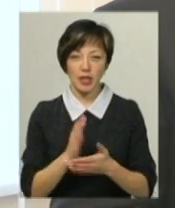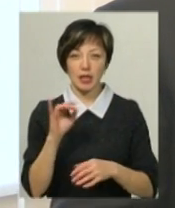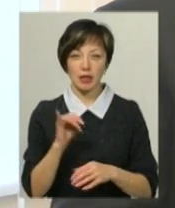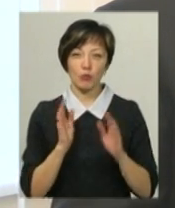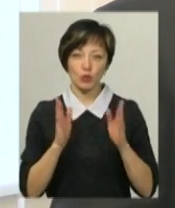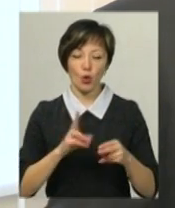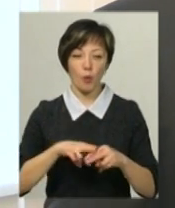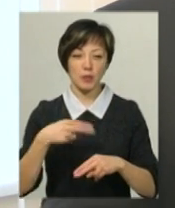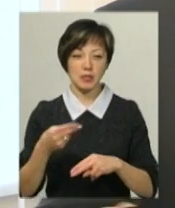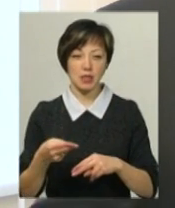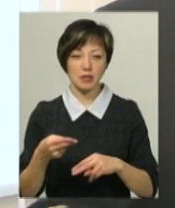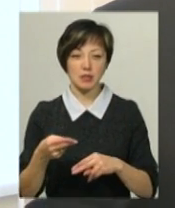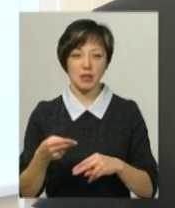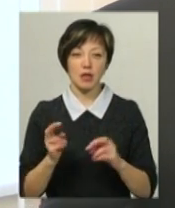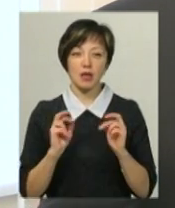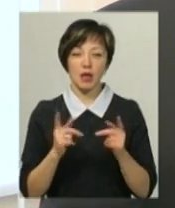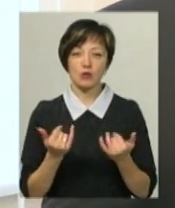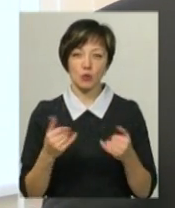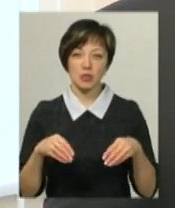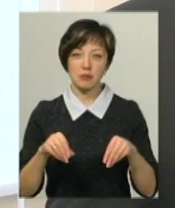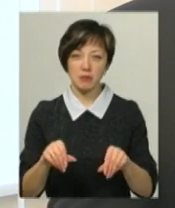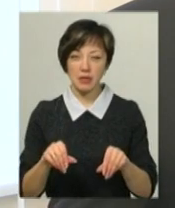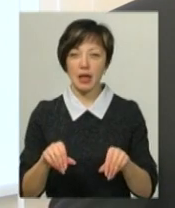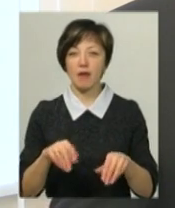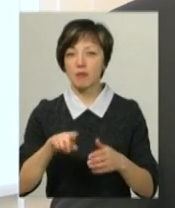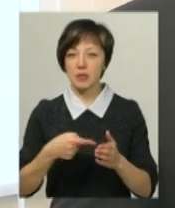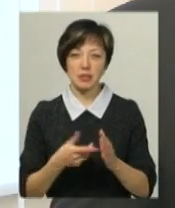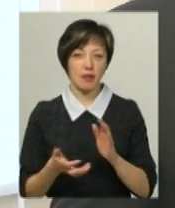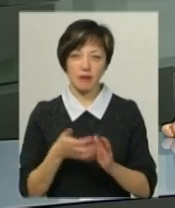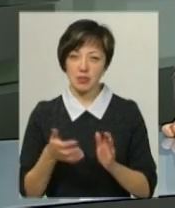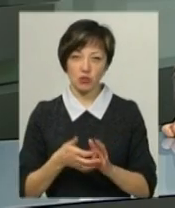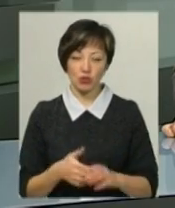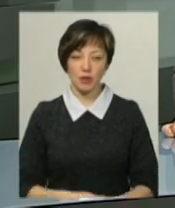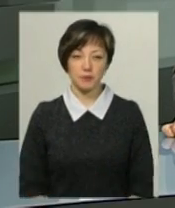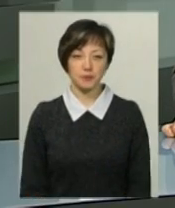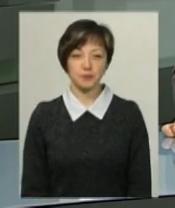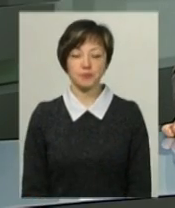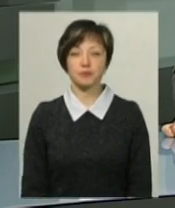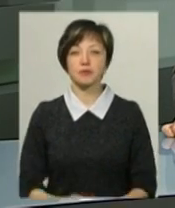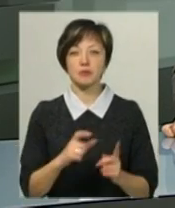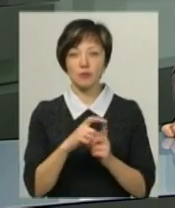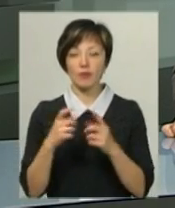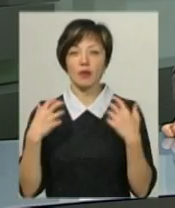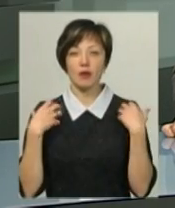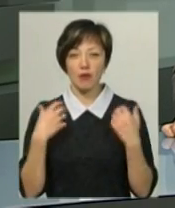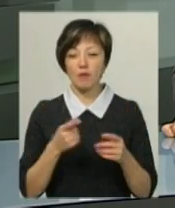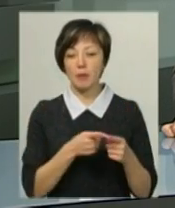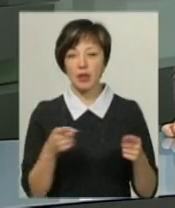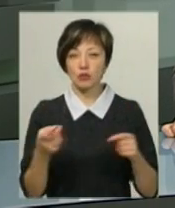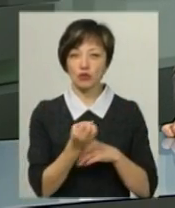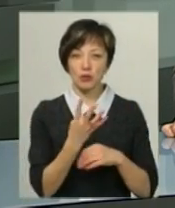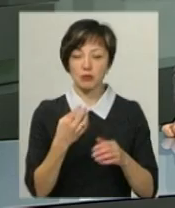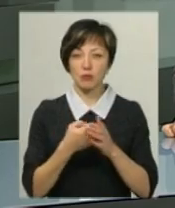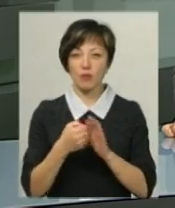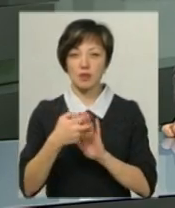і буде компенсація, тому що як сьогодні землі в місті не вистачає. За словами Слав'яна Воронецького, в період з 14